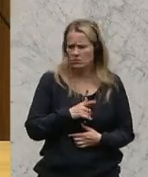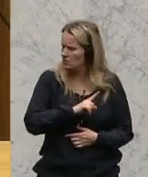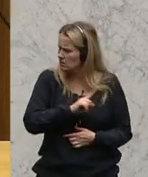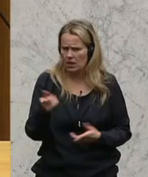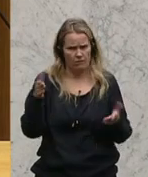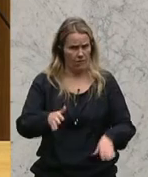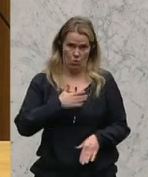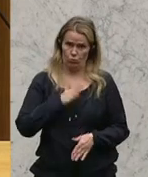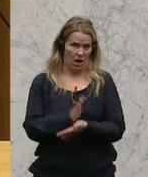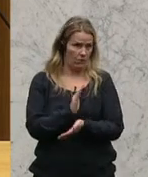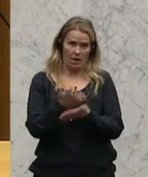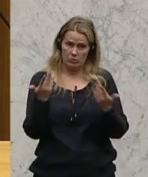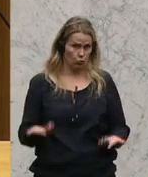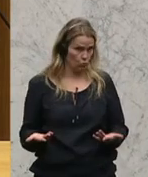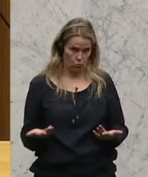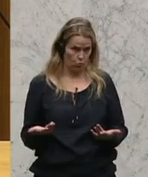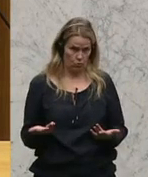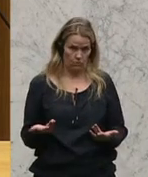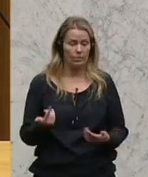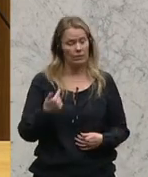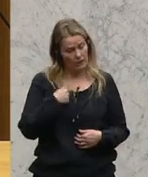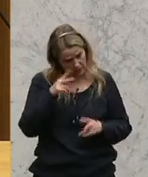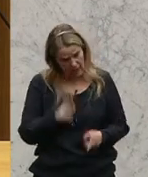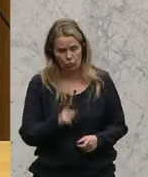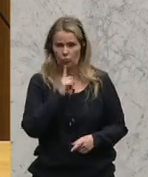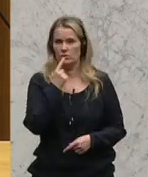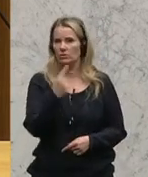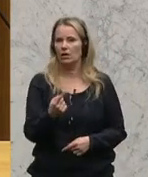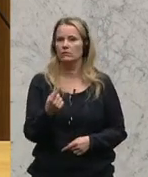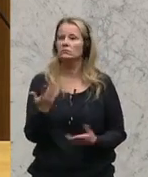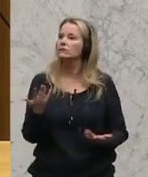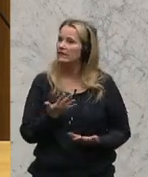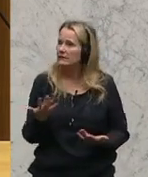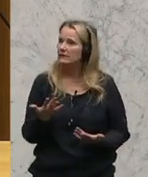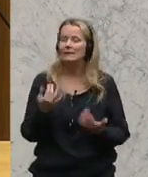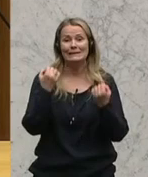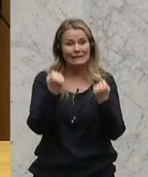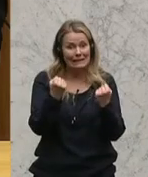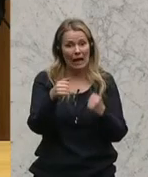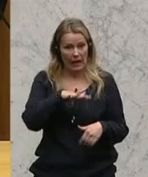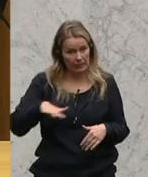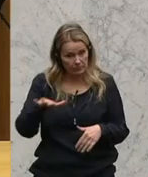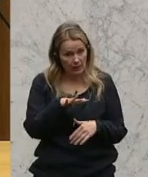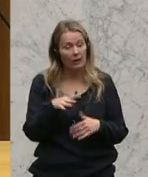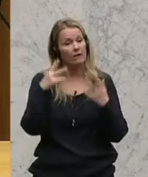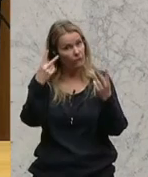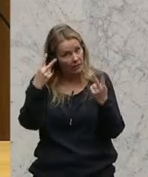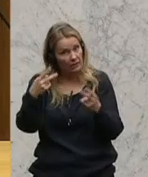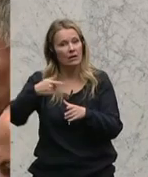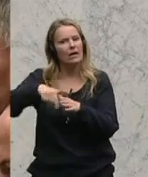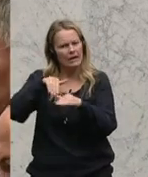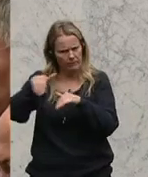unsere Aufgabe. Ich kann nur sagen, eine wichtige, der Sicherheitsbereich und der neue Innenminister,